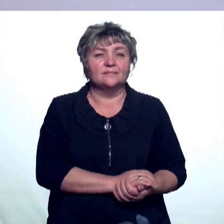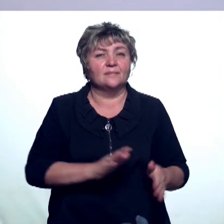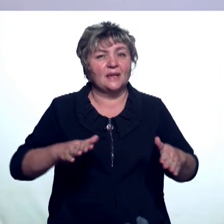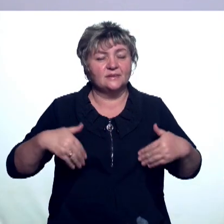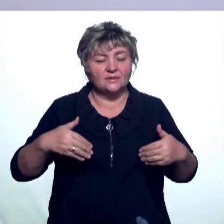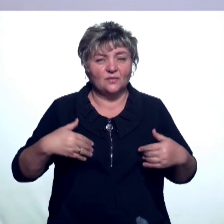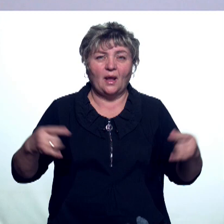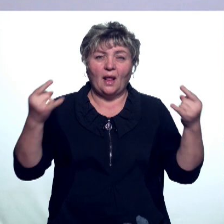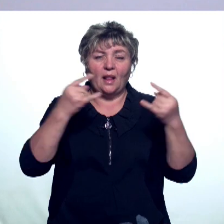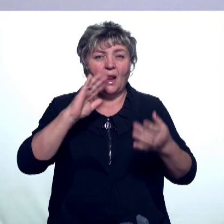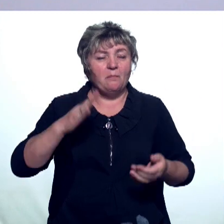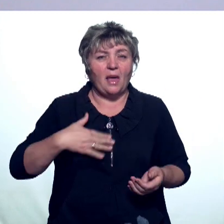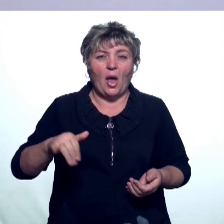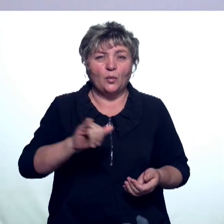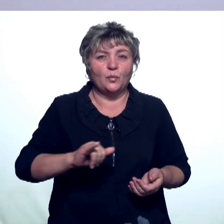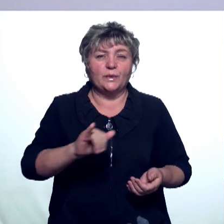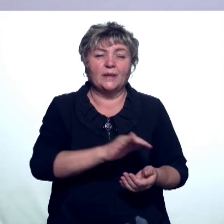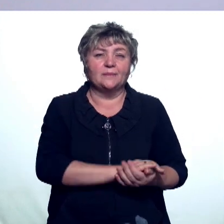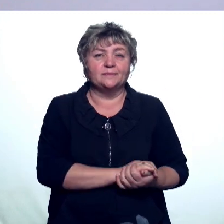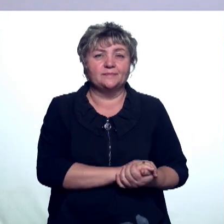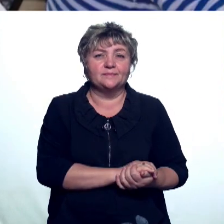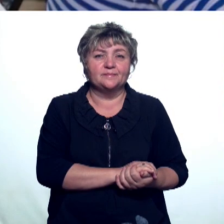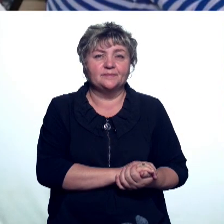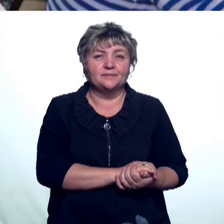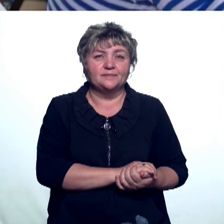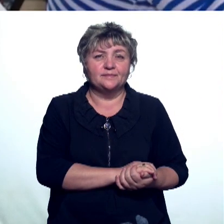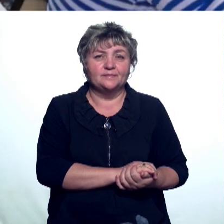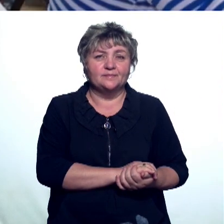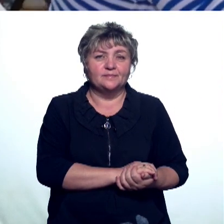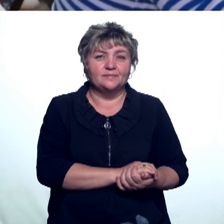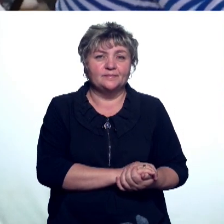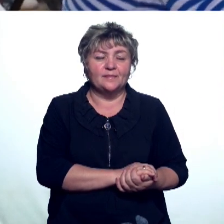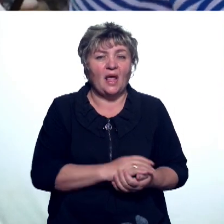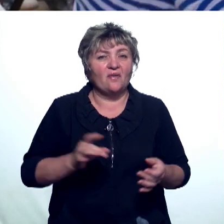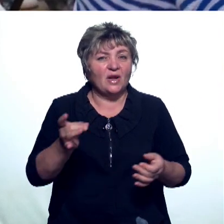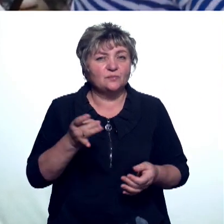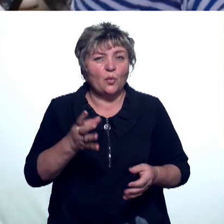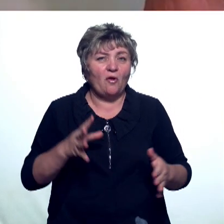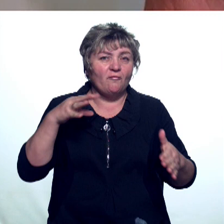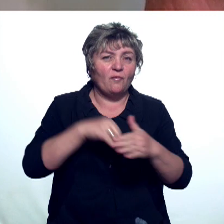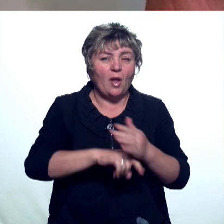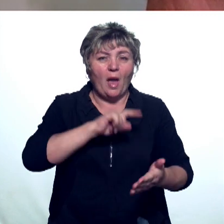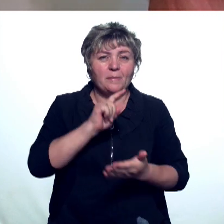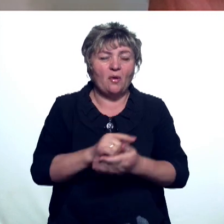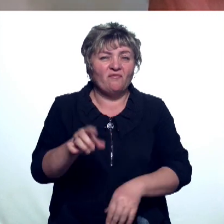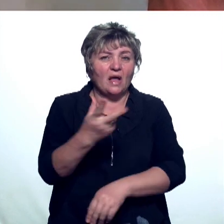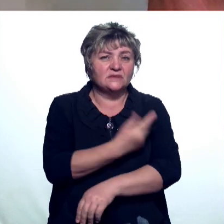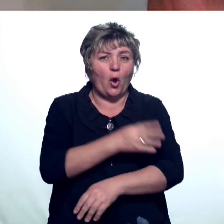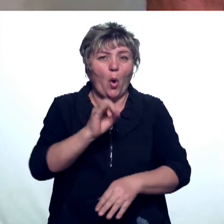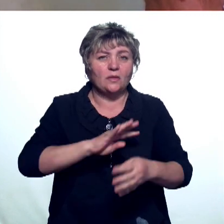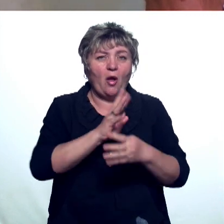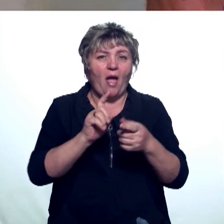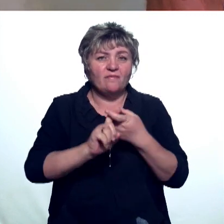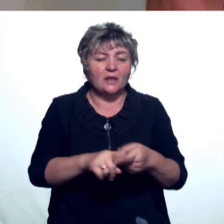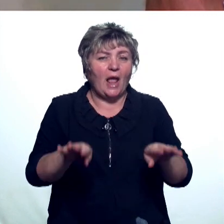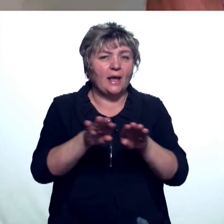Здравствуйте! Это Пётр Завьялов и главные новости Республики. Далее в выпуске. В Республике вводят обязательную вакцинацию от ковида.